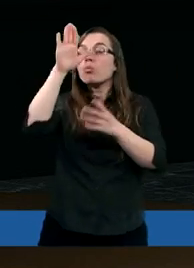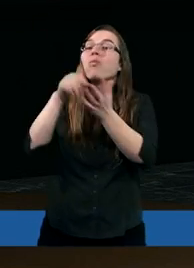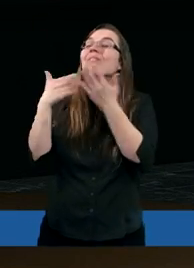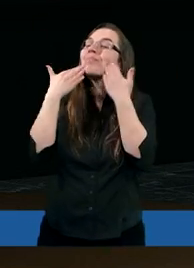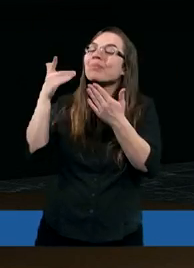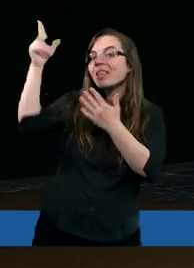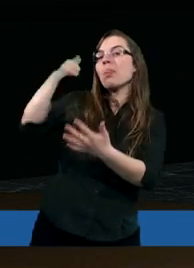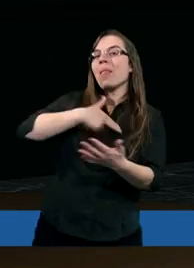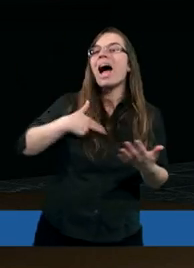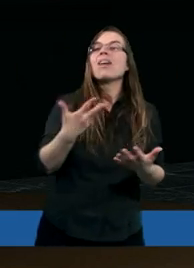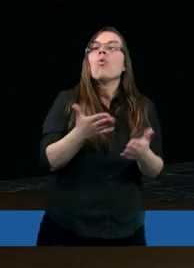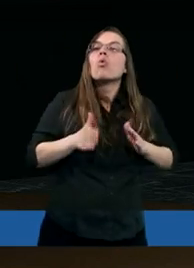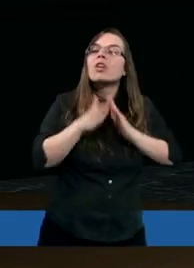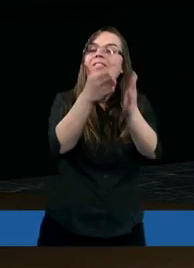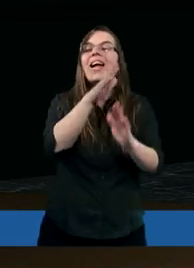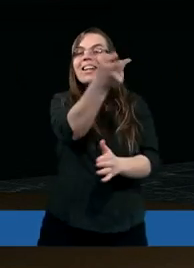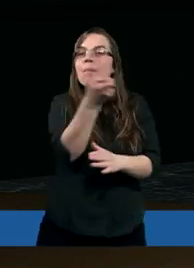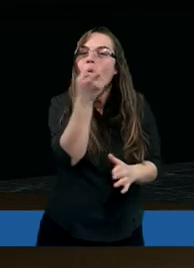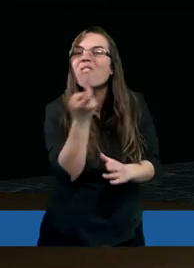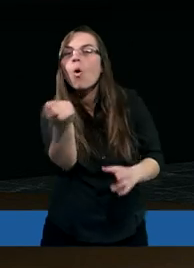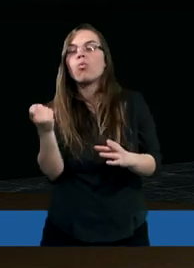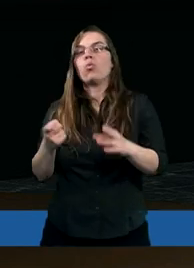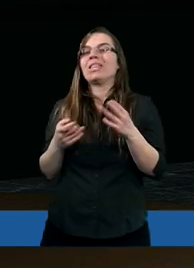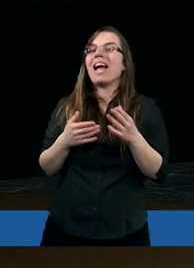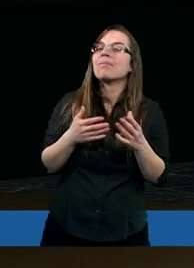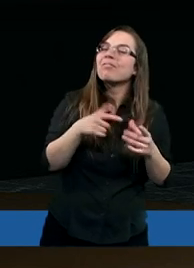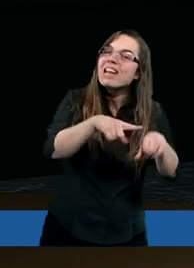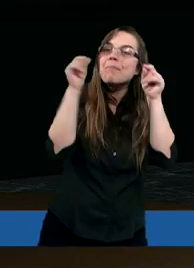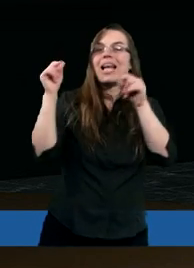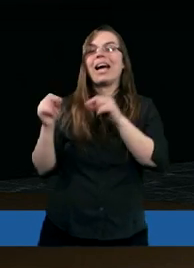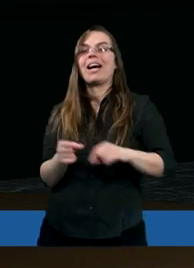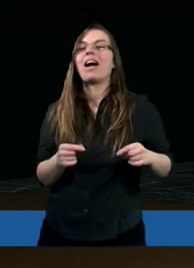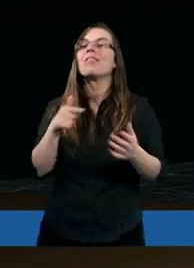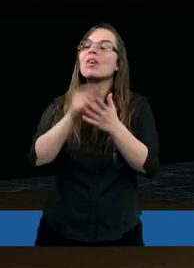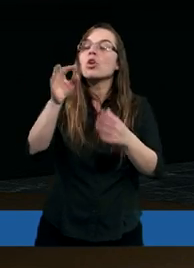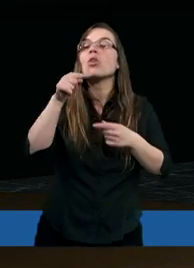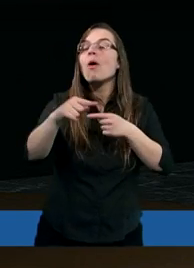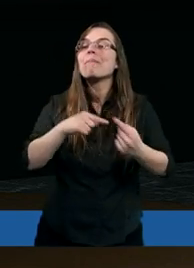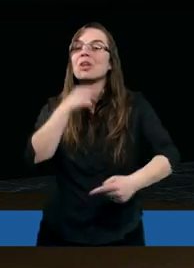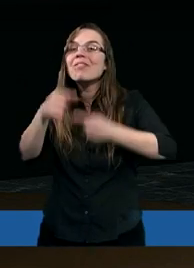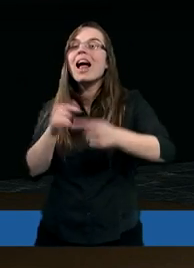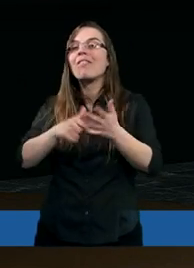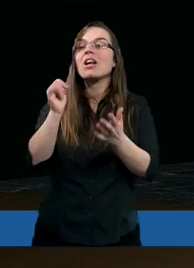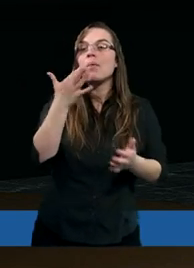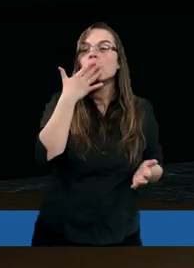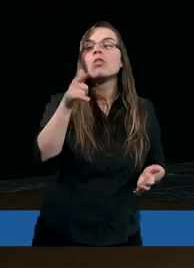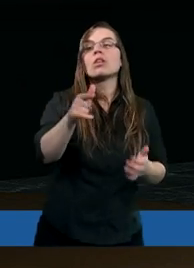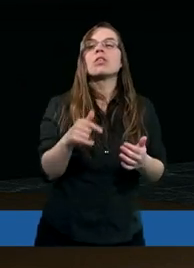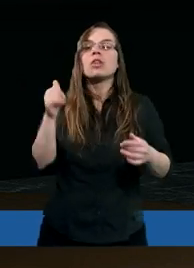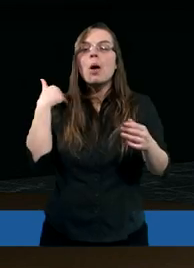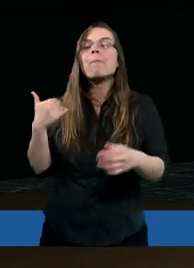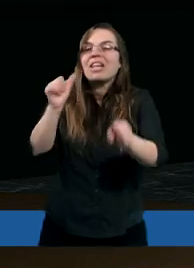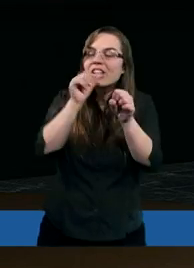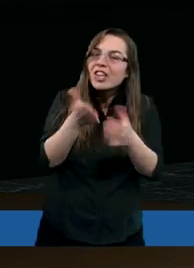Bóg nas uświęca, to Bóg nas powołuje i jak pytałeś się o przywileje, no to w ogóle